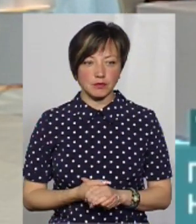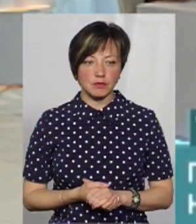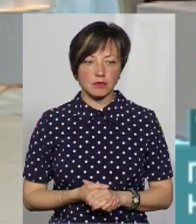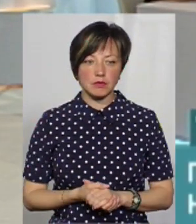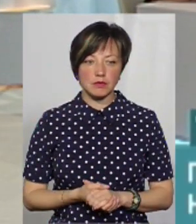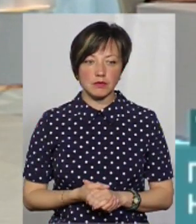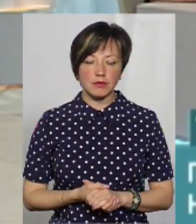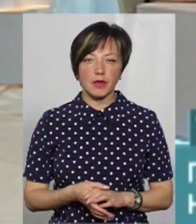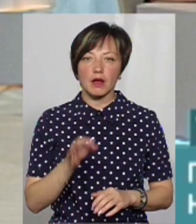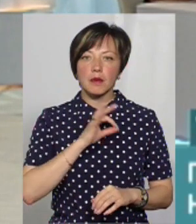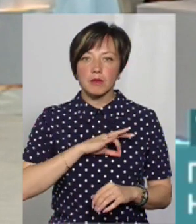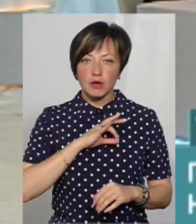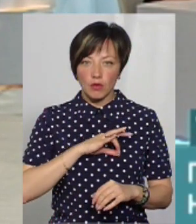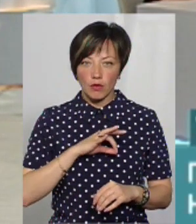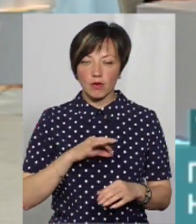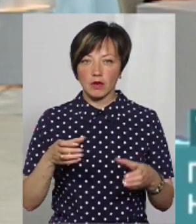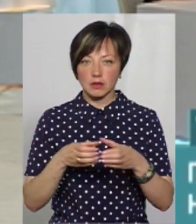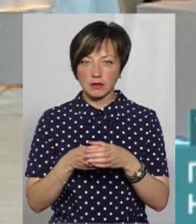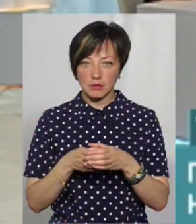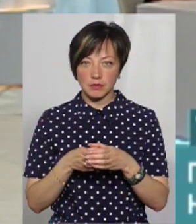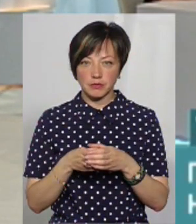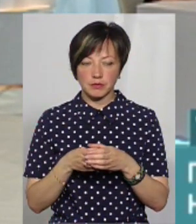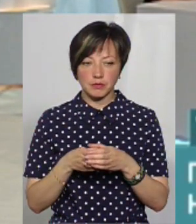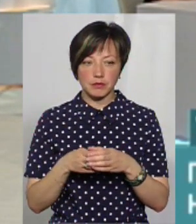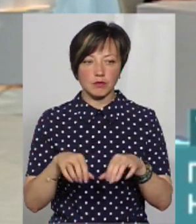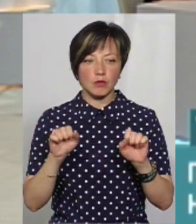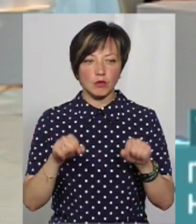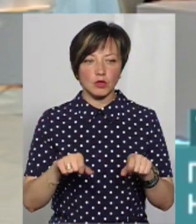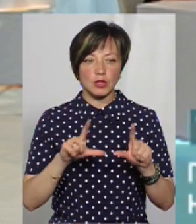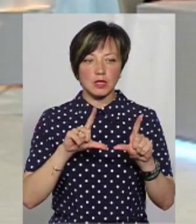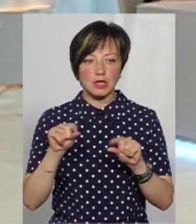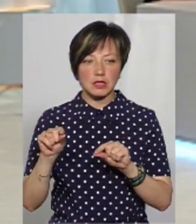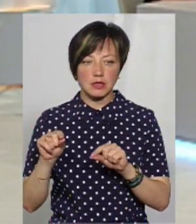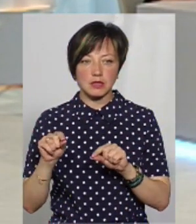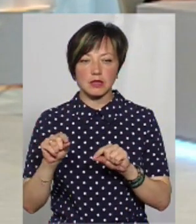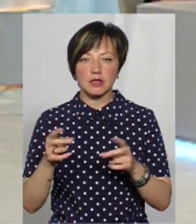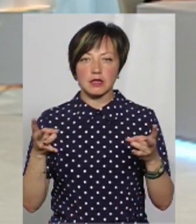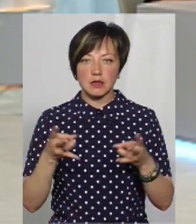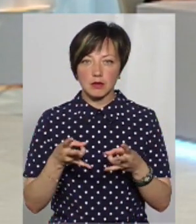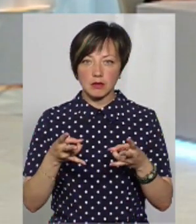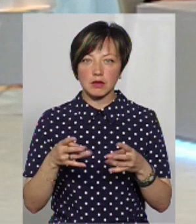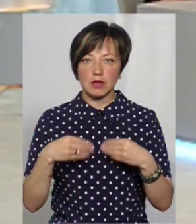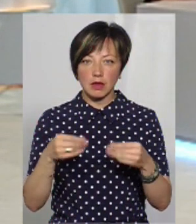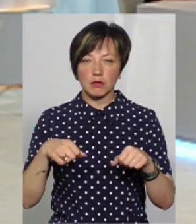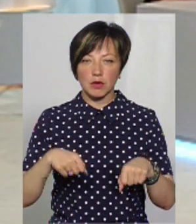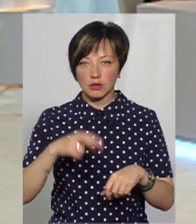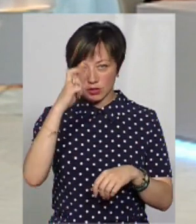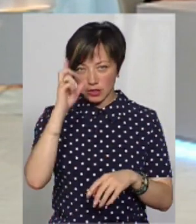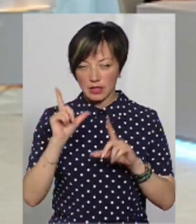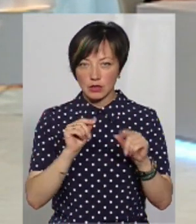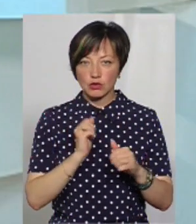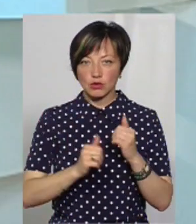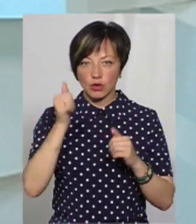Про пільговиків ми говоримо. Про пільговиків. Пільговик може їздити, не може, йому надано право державу їздити щорічно.